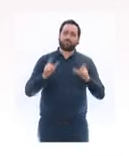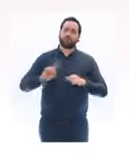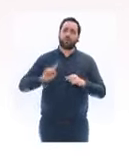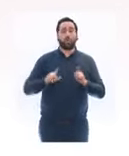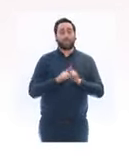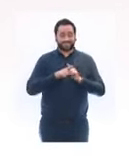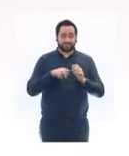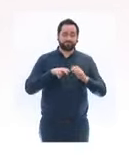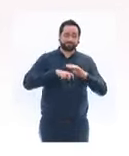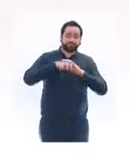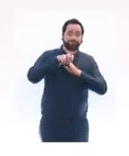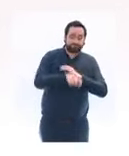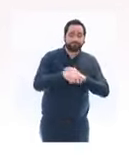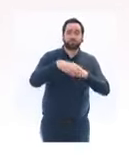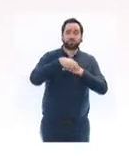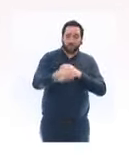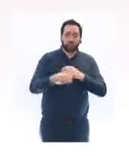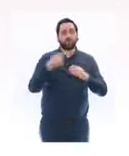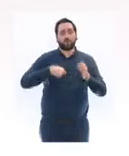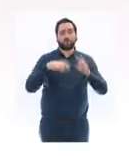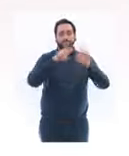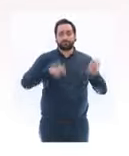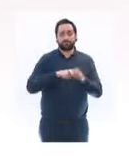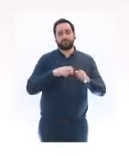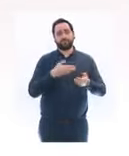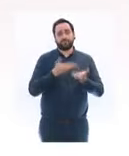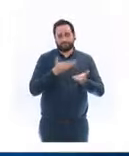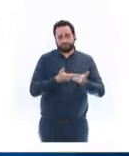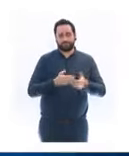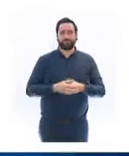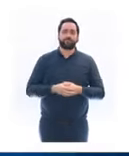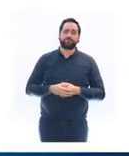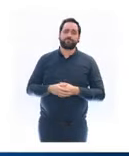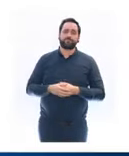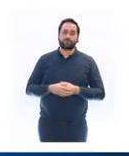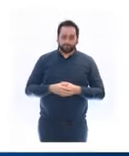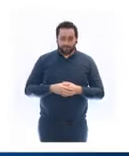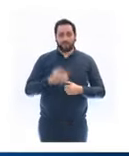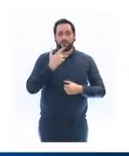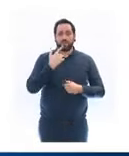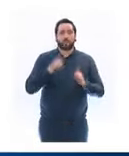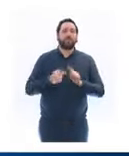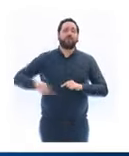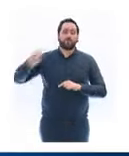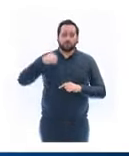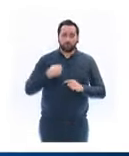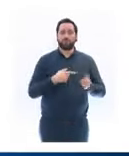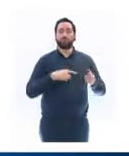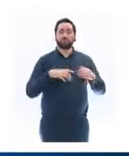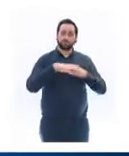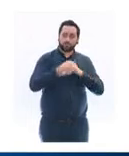Comme pendant le confinement, vous pourrez ainsi sortir pour faire vos courses alimentaires,